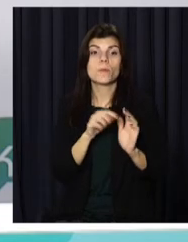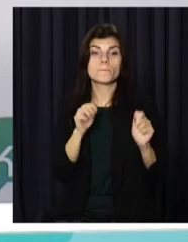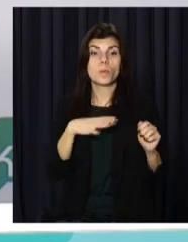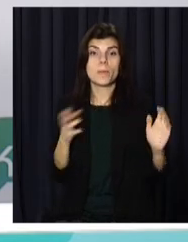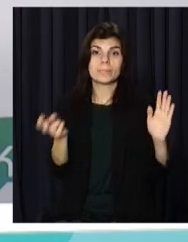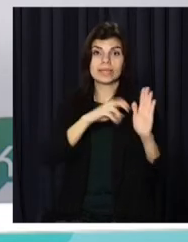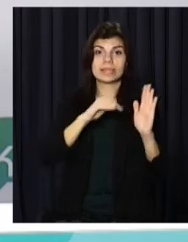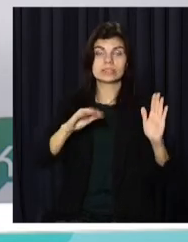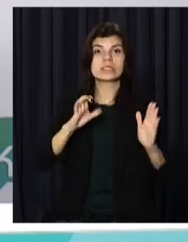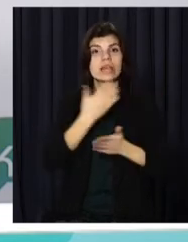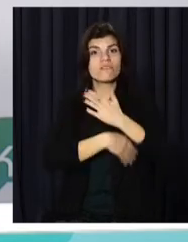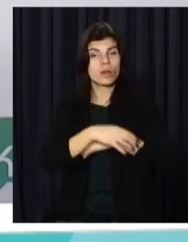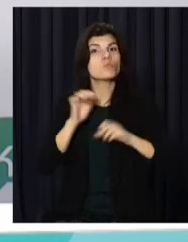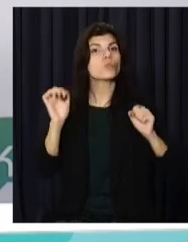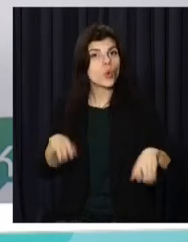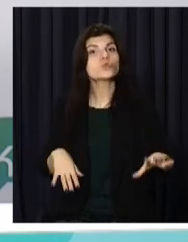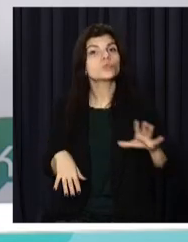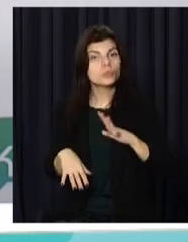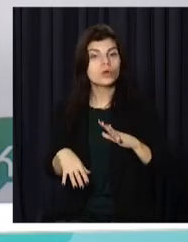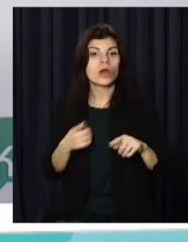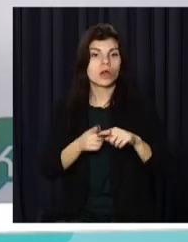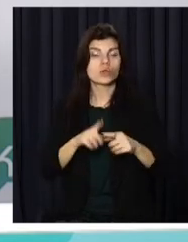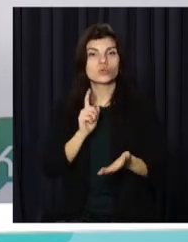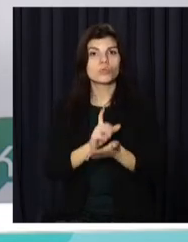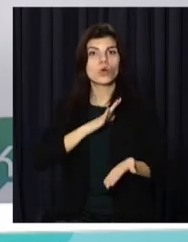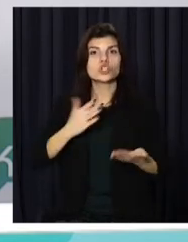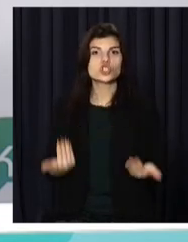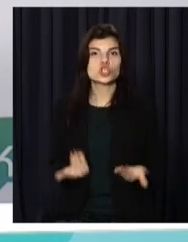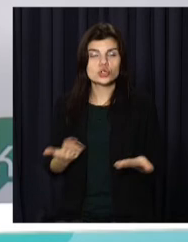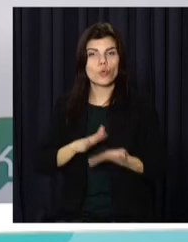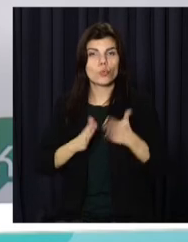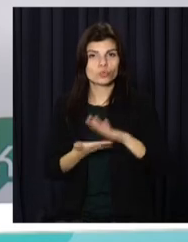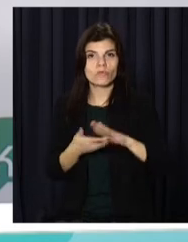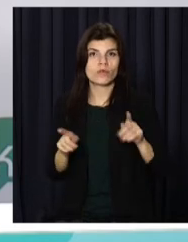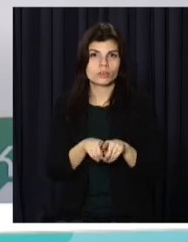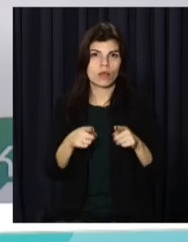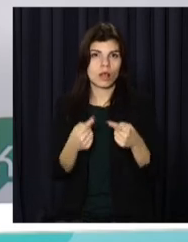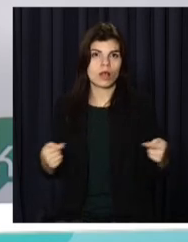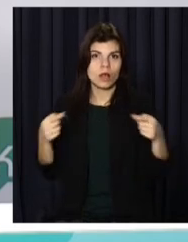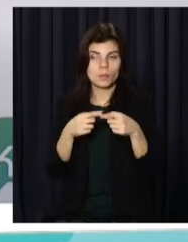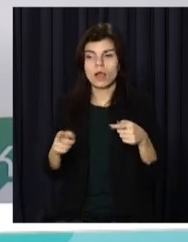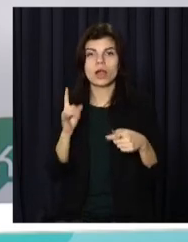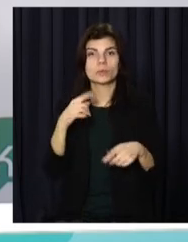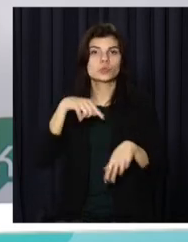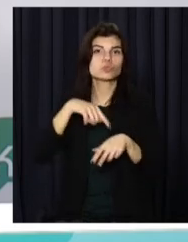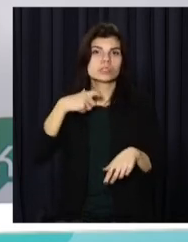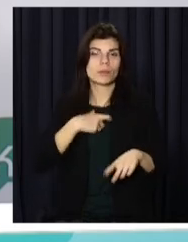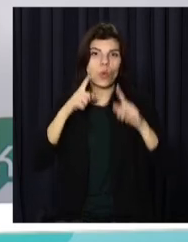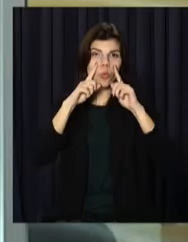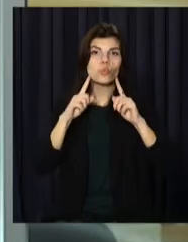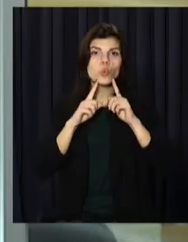до них дітки з інвалідністю. І тому житлові умови повинні бути належними, щоб дитина почувала себе комфортно».